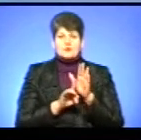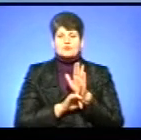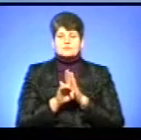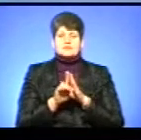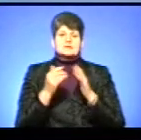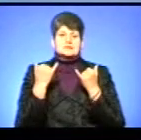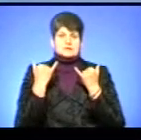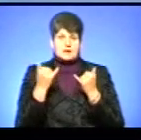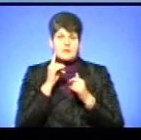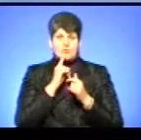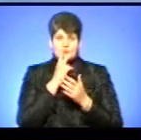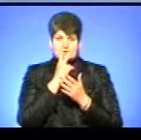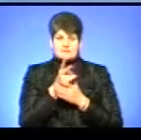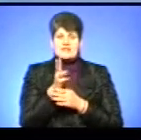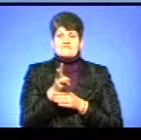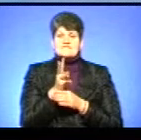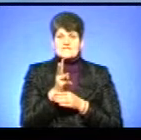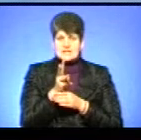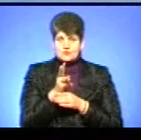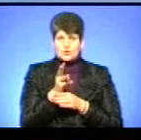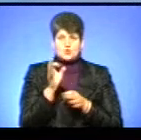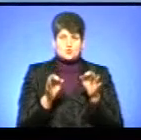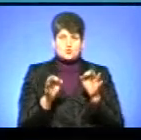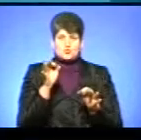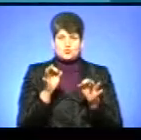уже за миття, поки переглянемо відеоматеріал з суду.